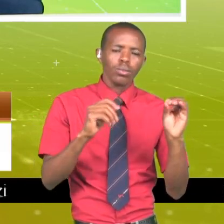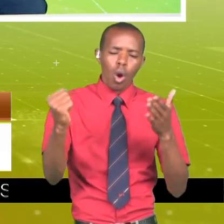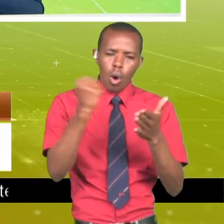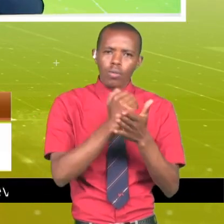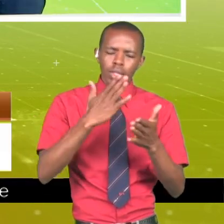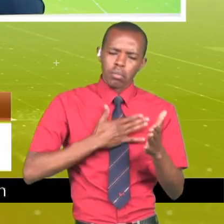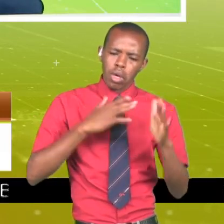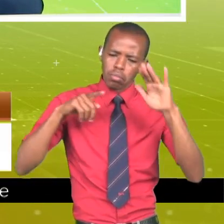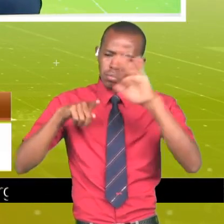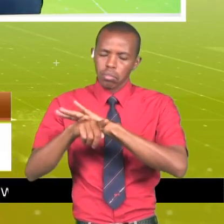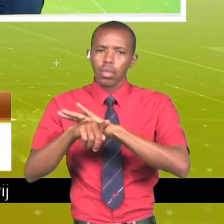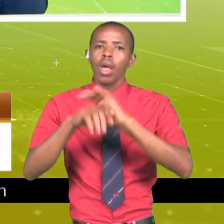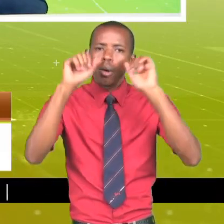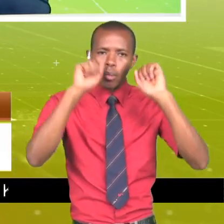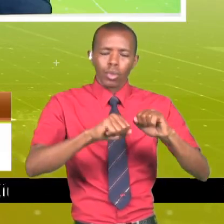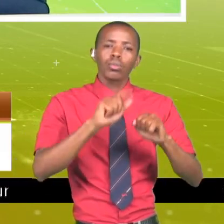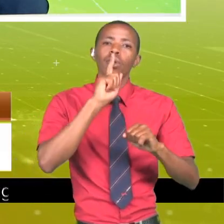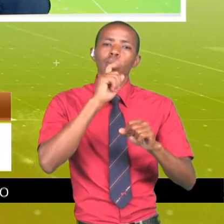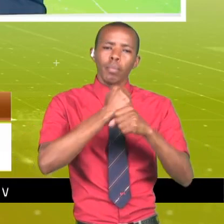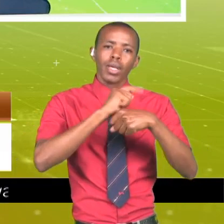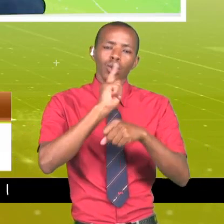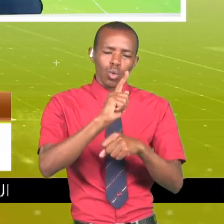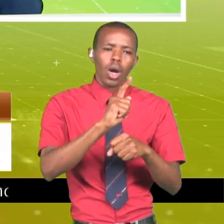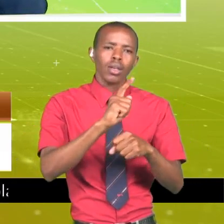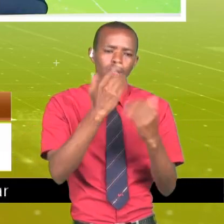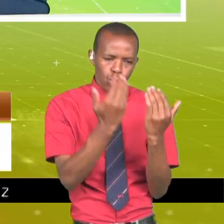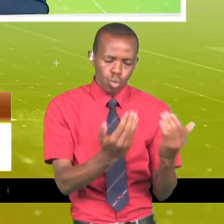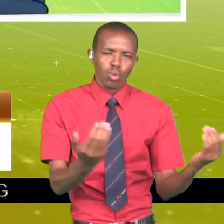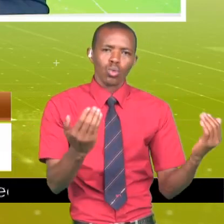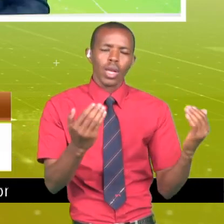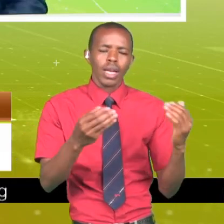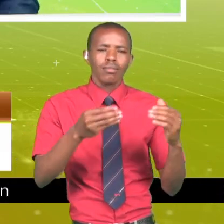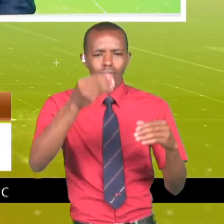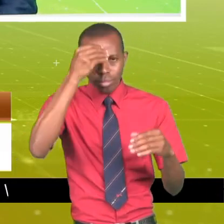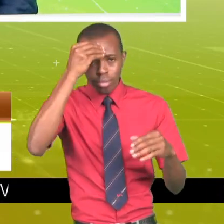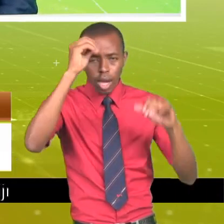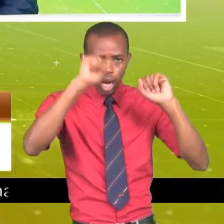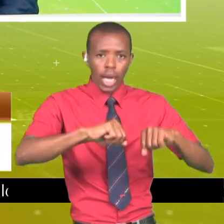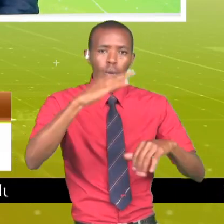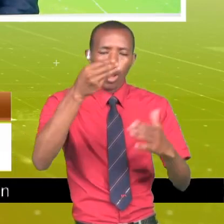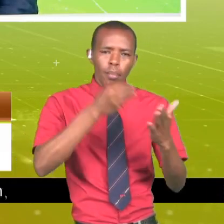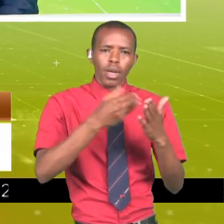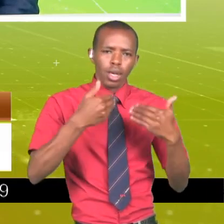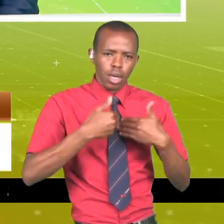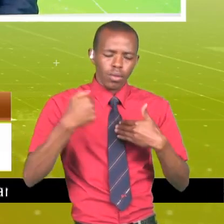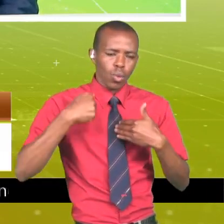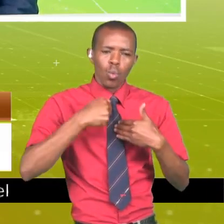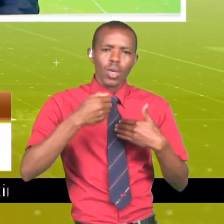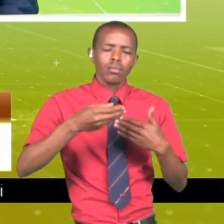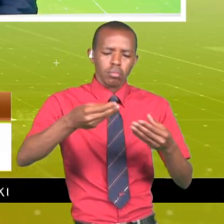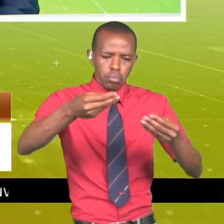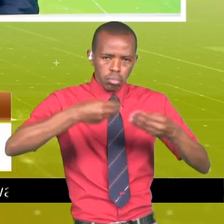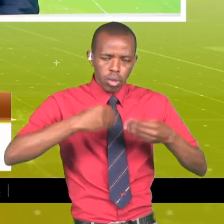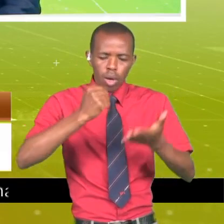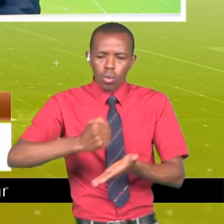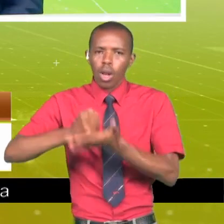ofisi yangu ili niweze kuhakikisha ya kwamba yule mtoto hameweza kusoma. Sababu kuna pesa zile ambazo tunapewa za kueza